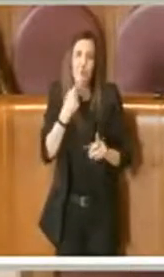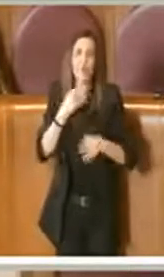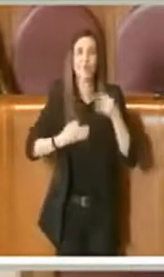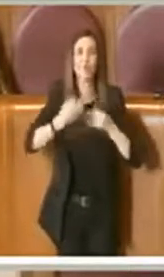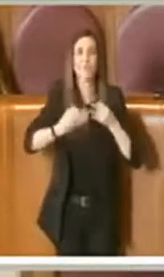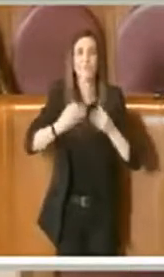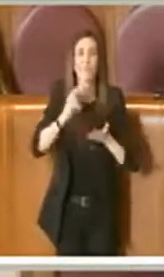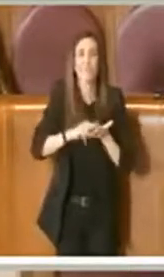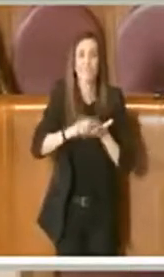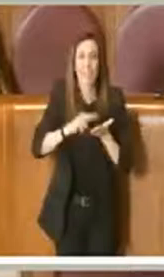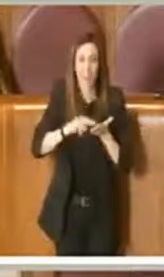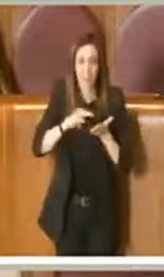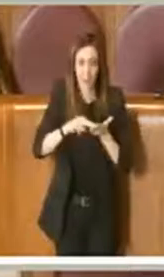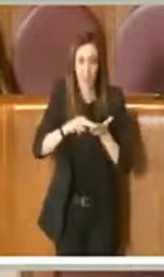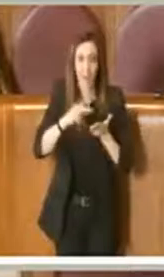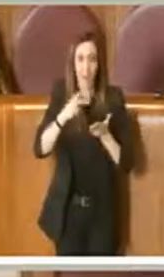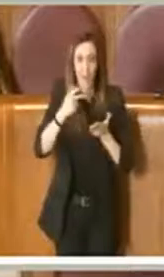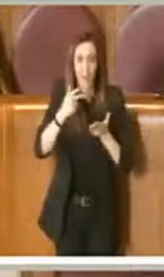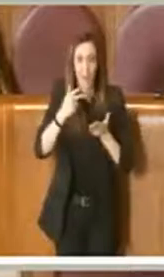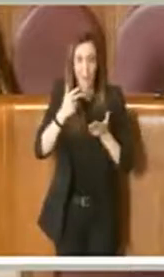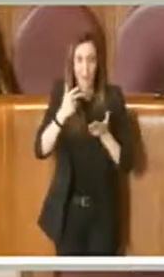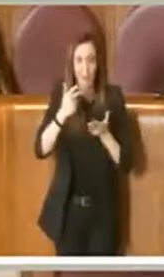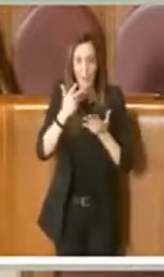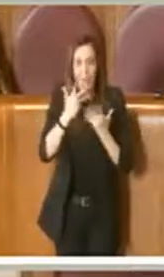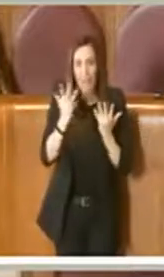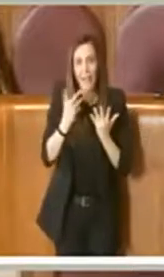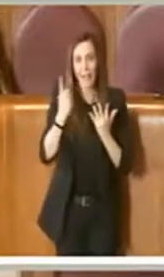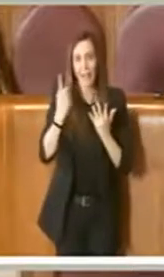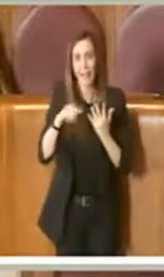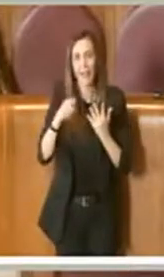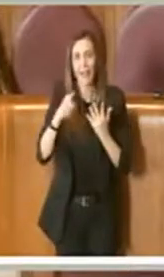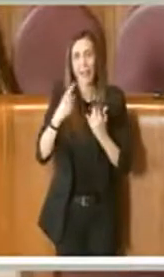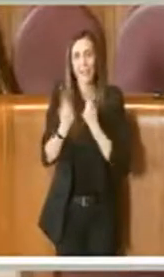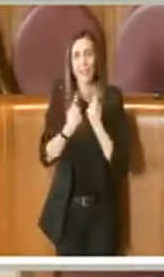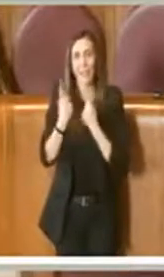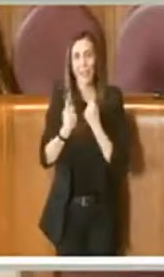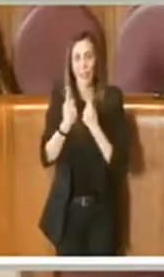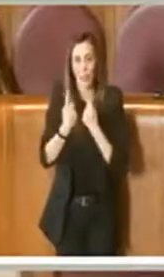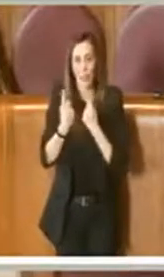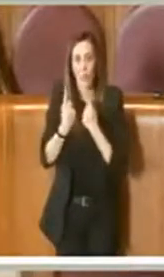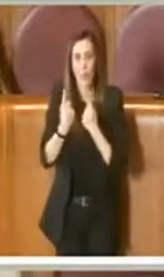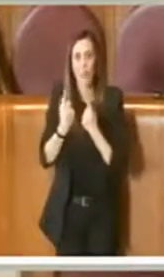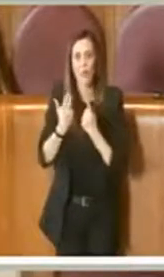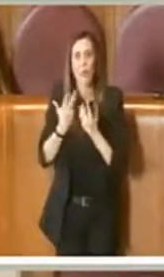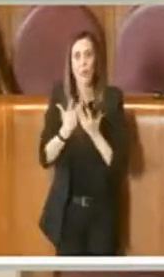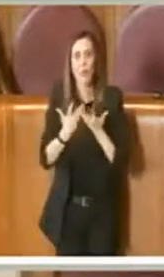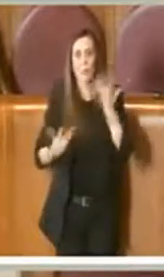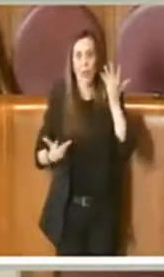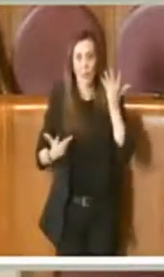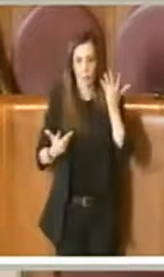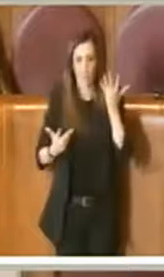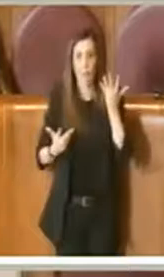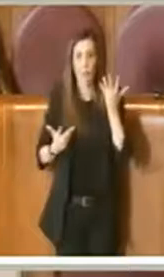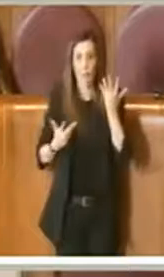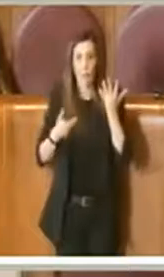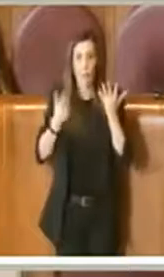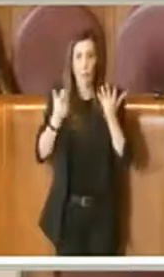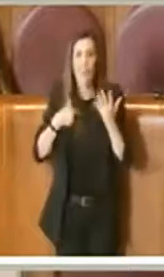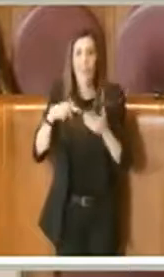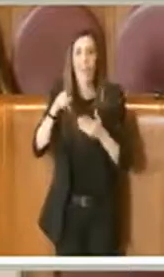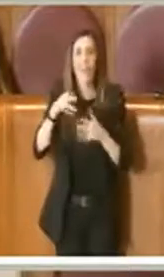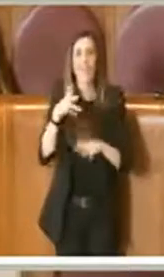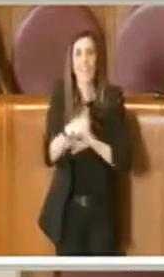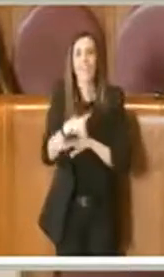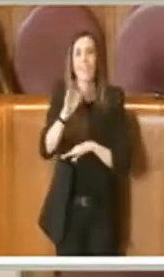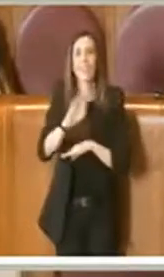è per la questione del quorum che ha ben spiegato il collega Fassina che ho apprezzato molto il suo intervento per